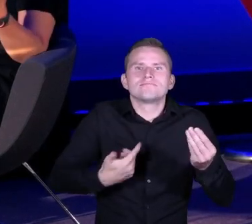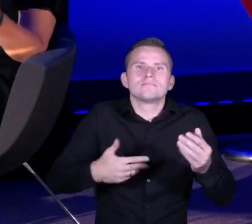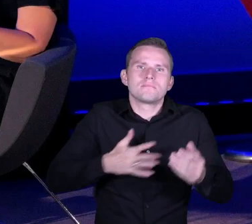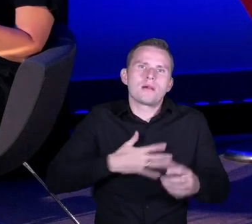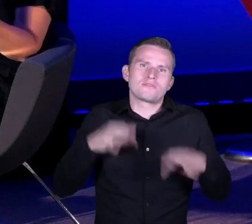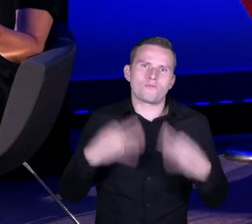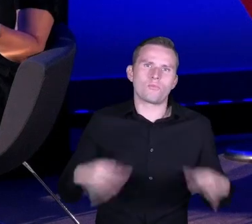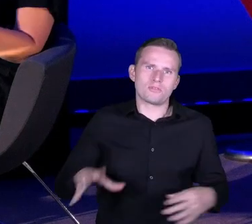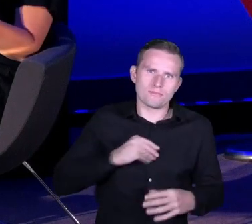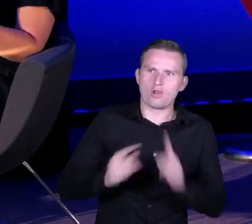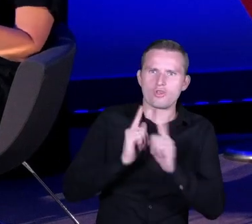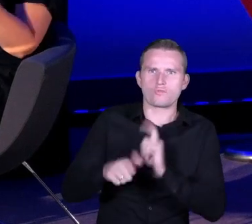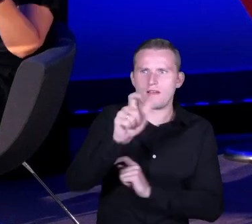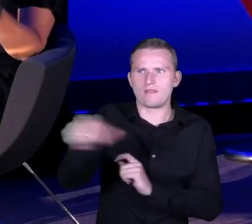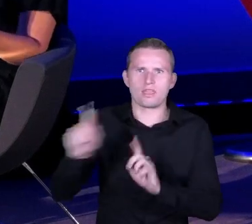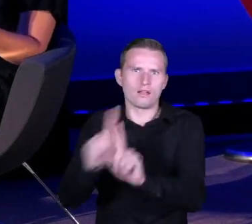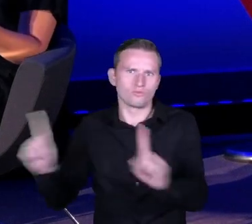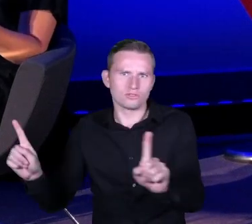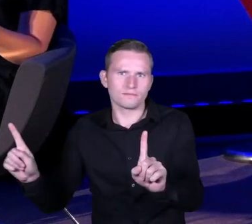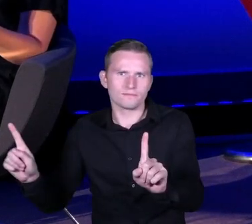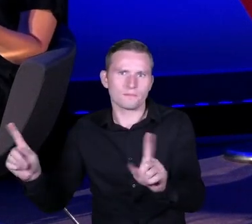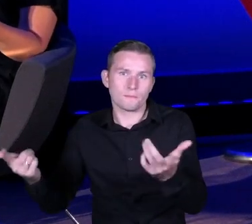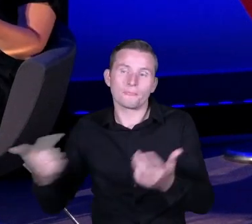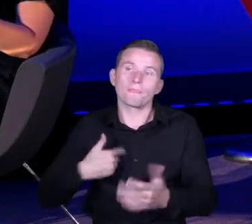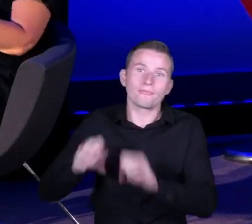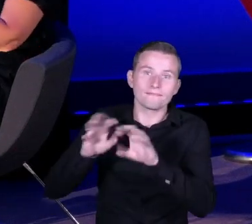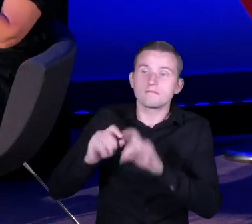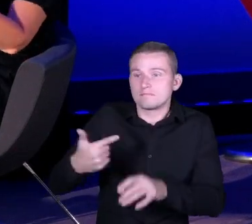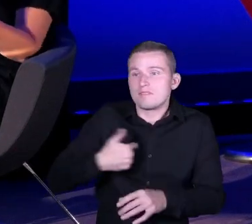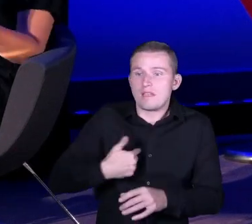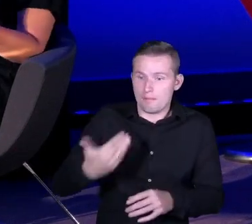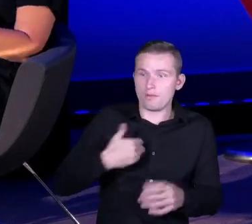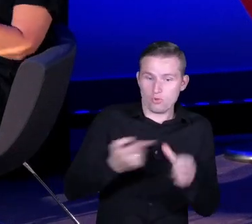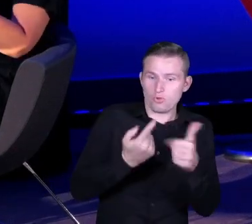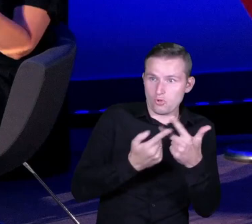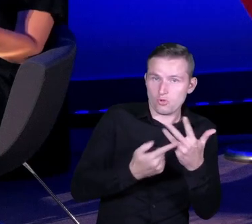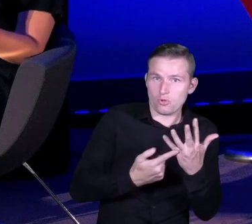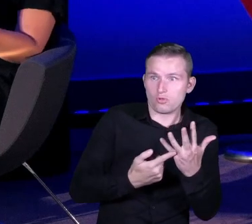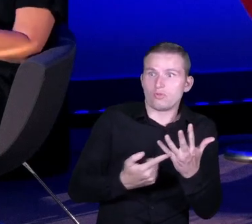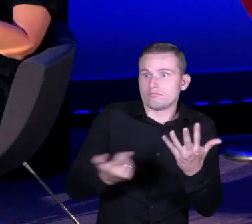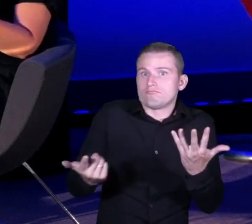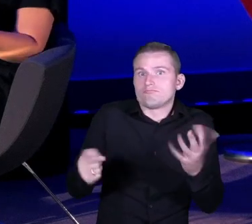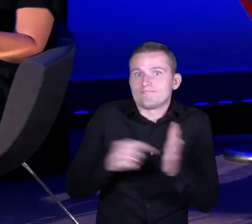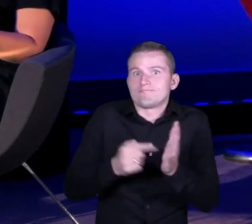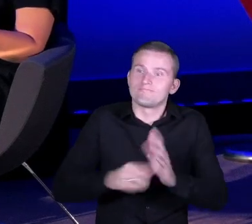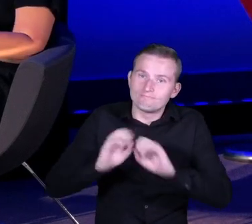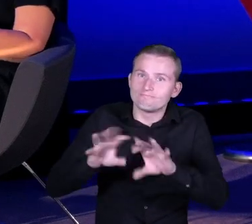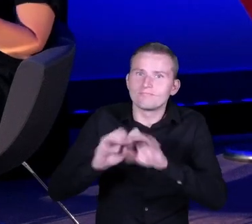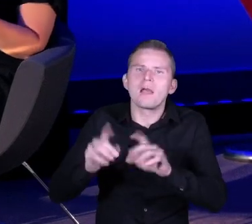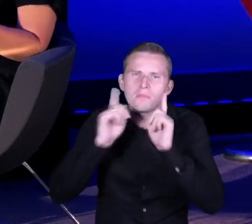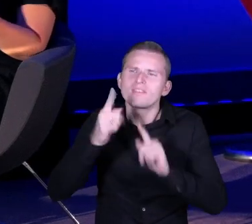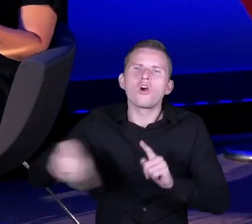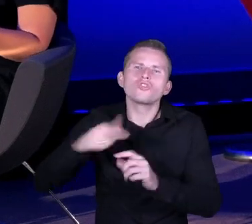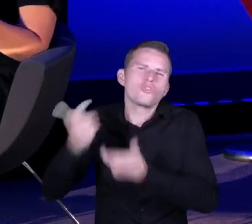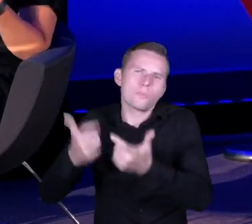słuchajcie, jest tak, ponieważ doświadczyłam tego. Oczywiście oni to zrobią zupełnie inaczej, będą mieli inną refleksję, inne doświadczenie.